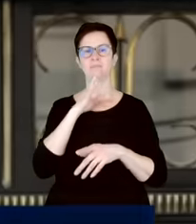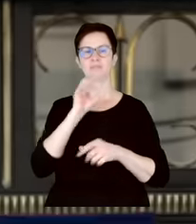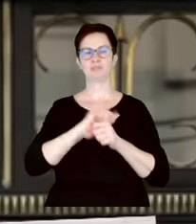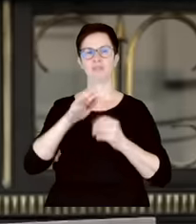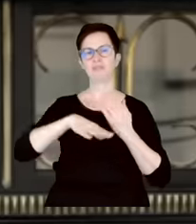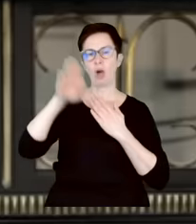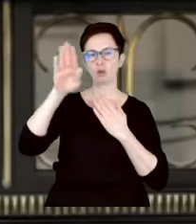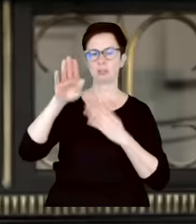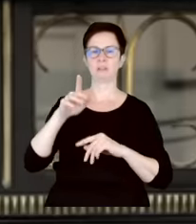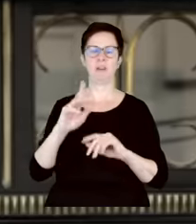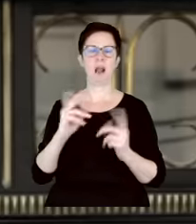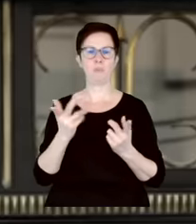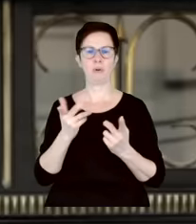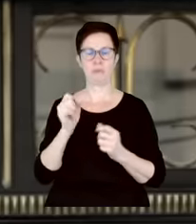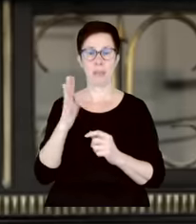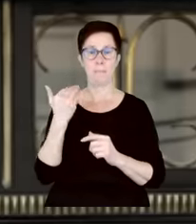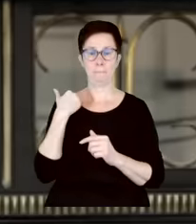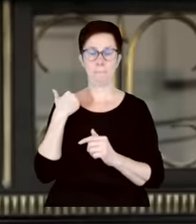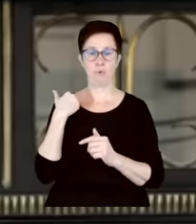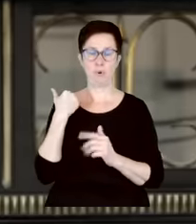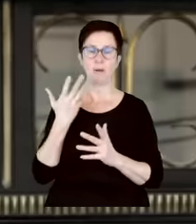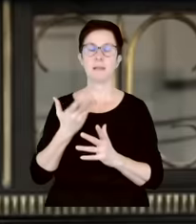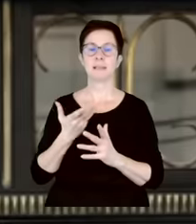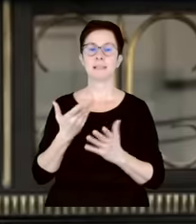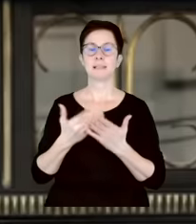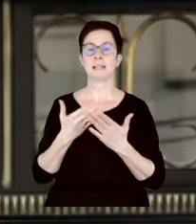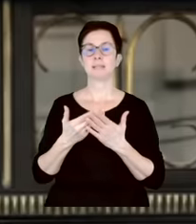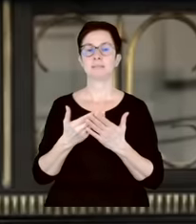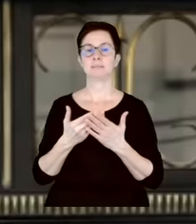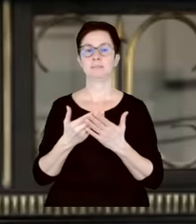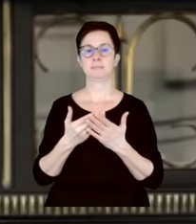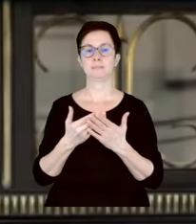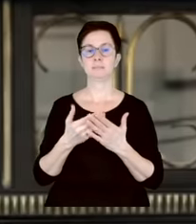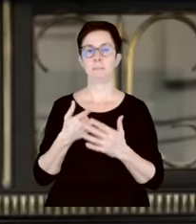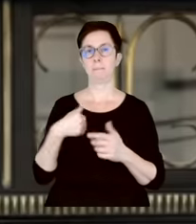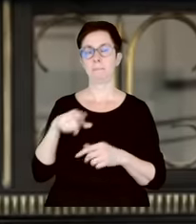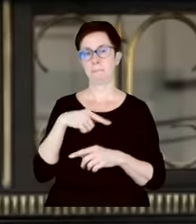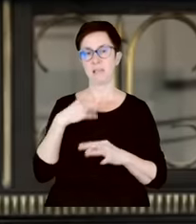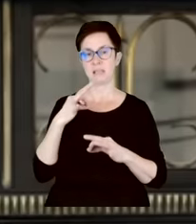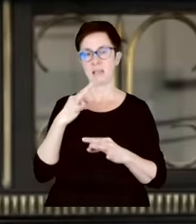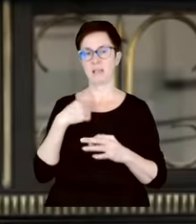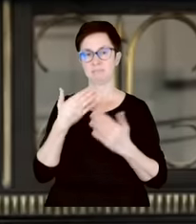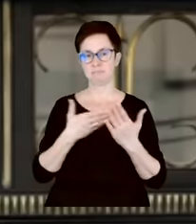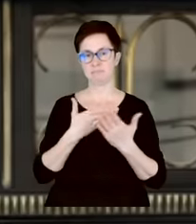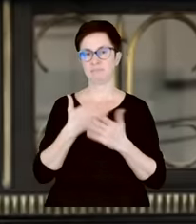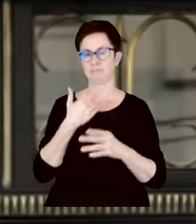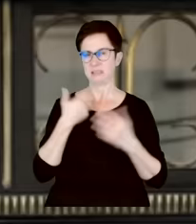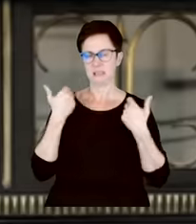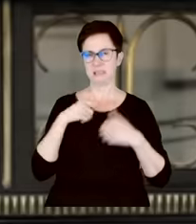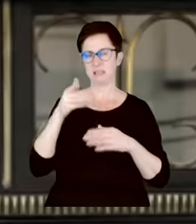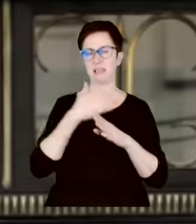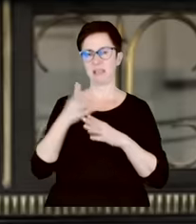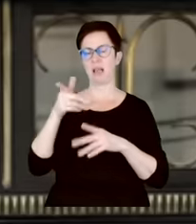i tak dalej, i tak dalej. Więc my oczywiście jesteśmy za tym, by taka osoba w ogóle nie pełniła funkcji publicznej